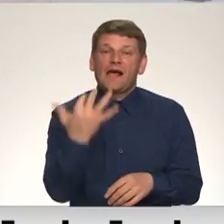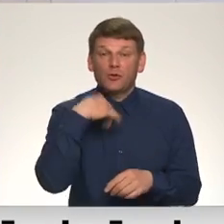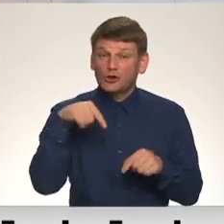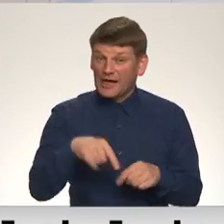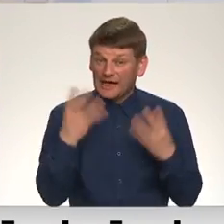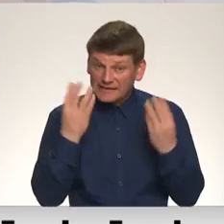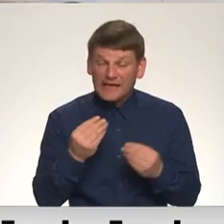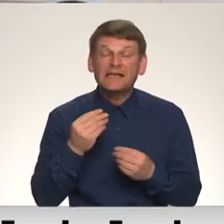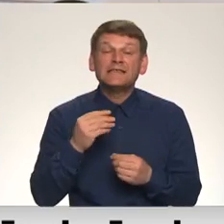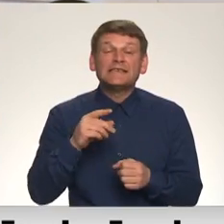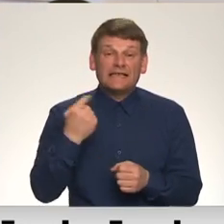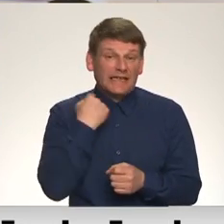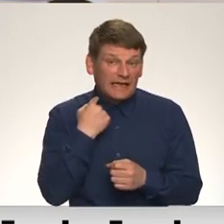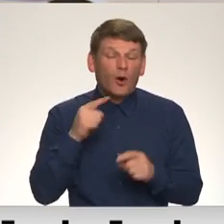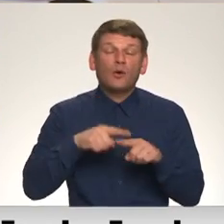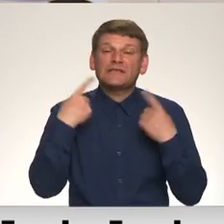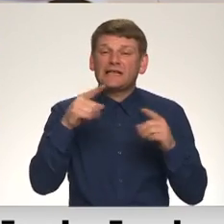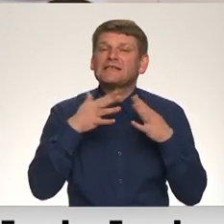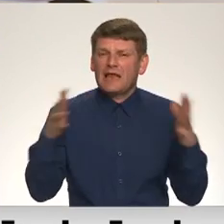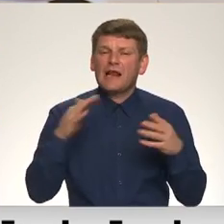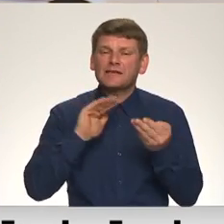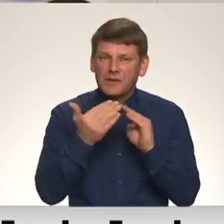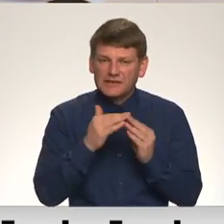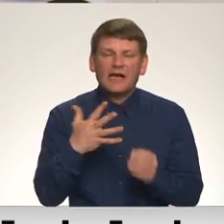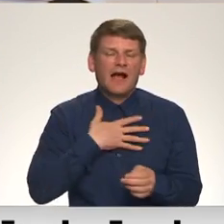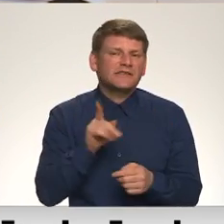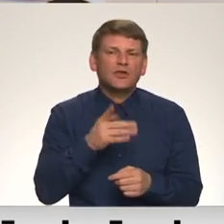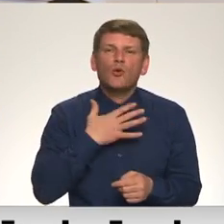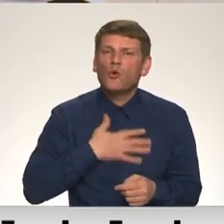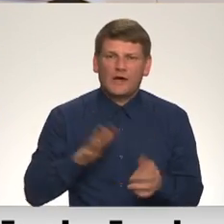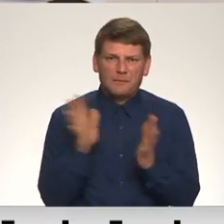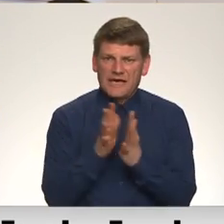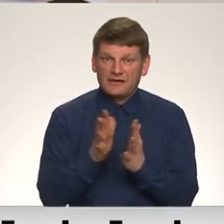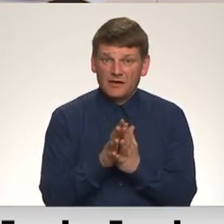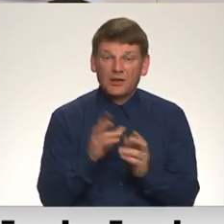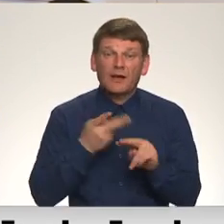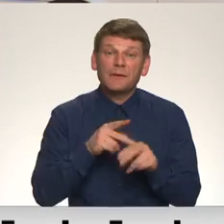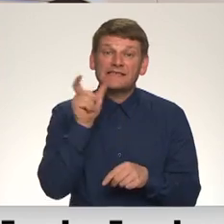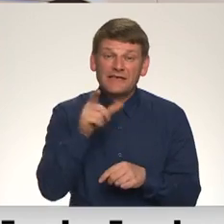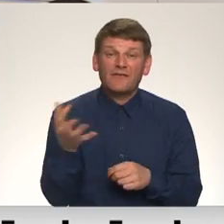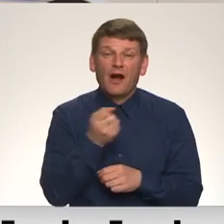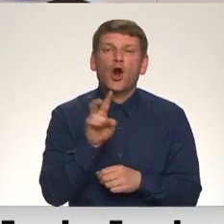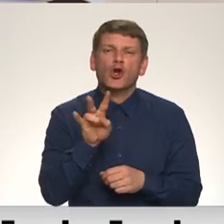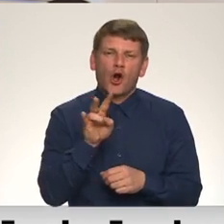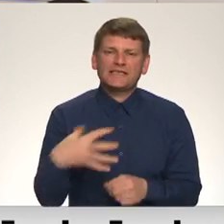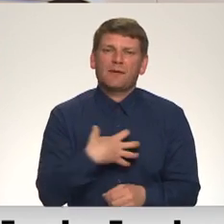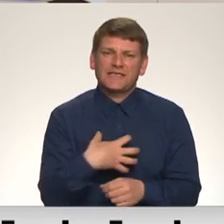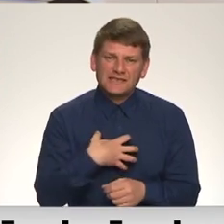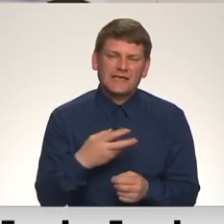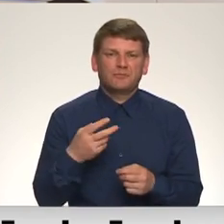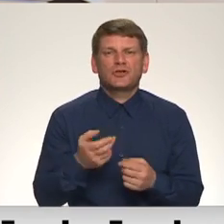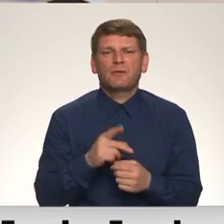galvas pilsētā un arī citās lielajās pilsētās gaisa ir ļoti piesārņots. Tāpēc cilvēkiem ar hroniskām saslimšanām,